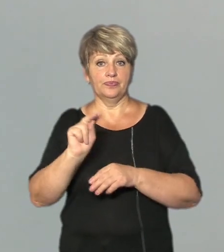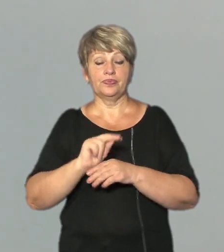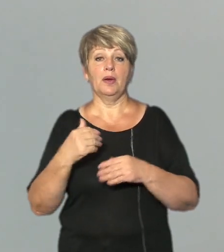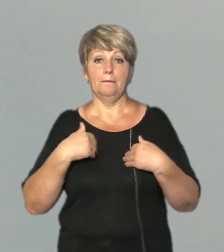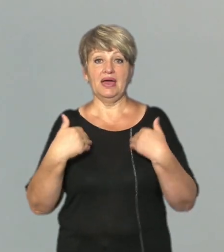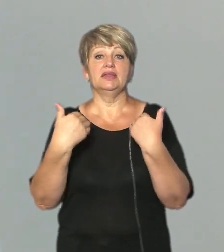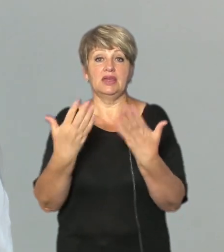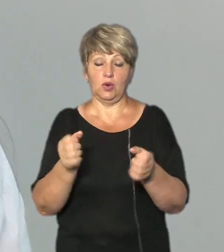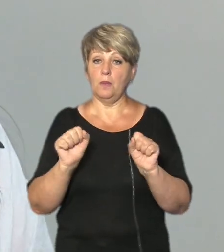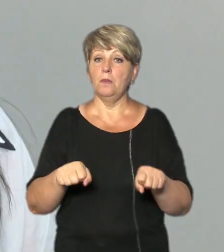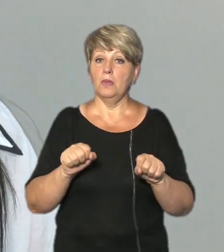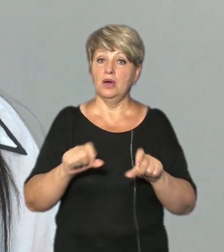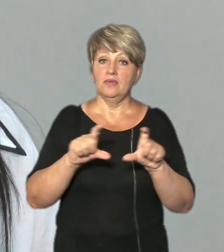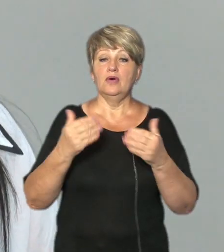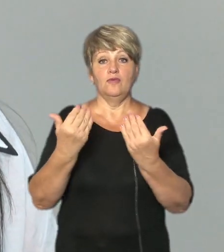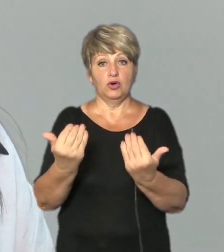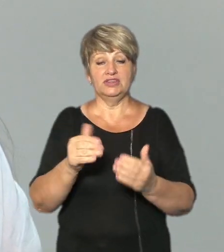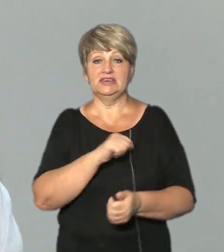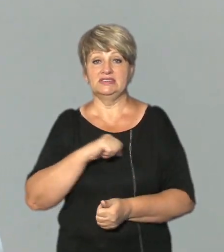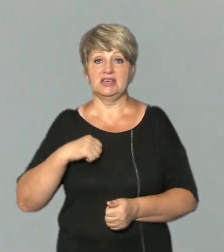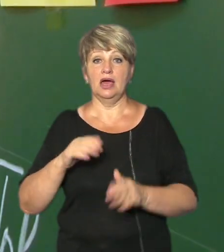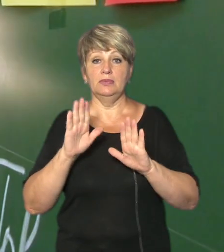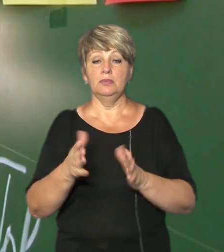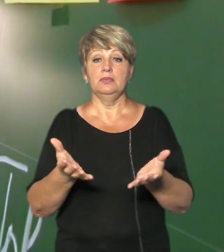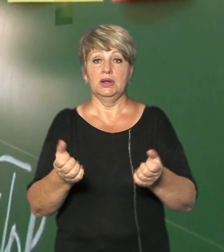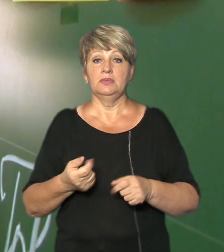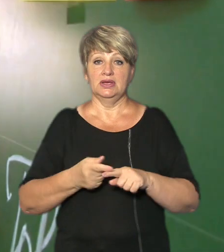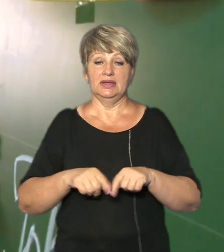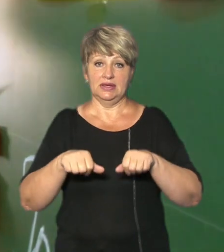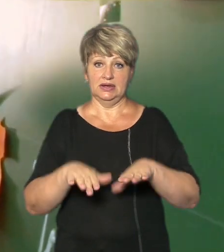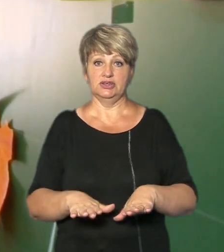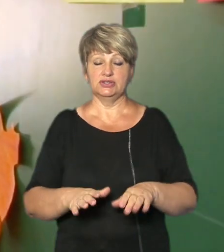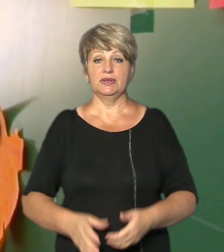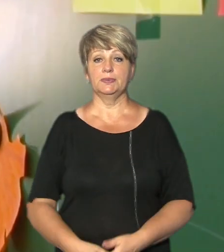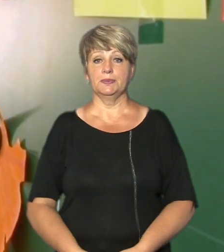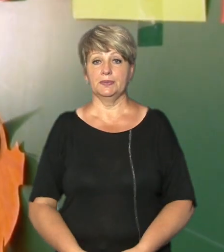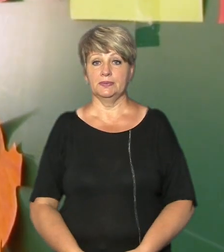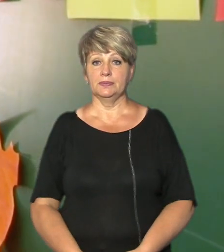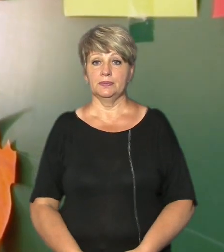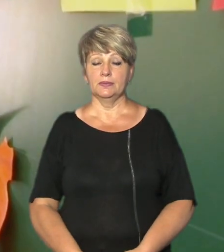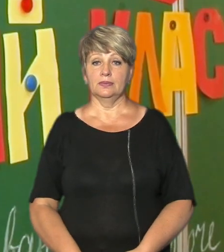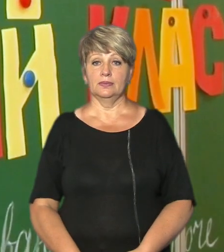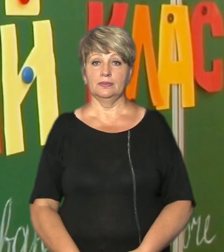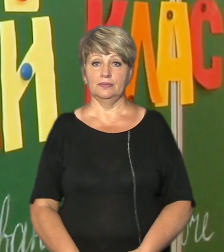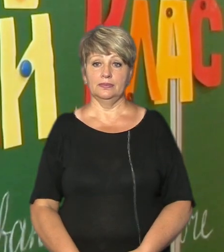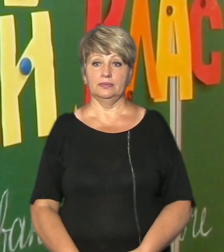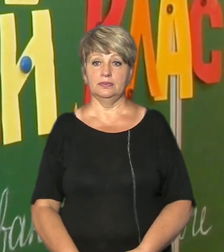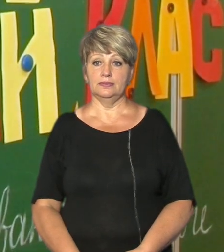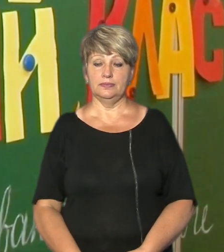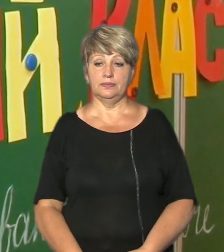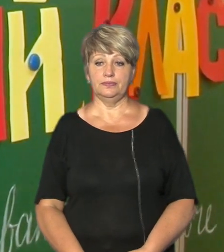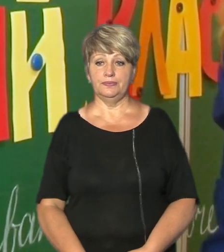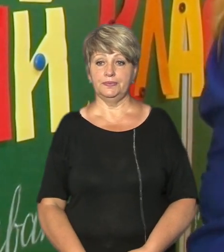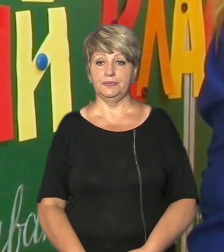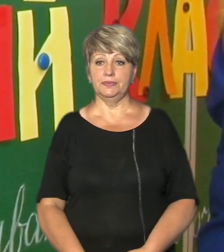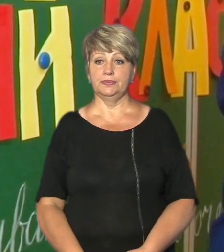даєм школам вони будуть приймати всі рішення на своїх педагогічних радах Ірина Філенко Наталя Старинець та Мазгорозі та Олександр Кулик